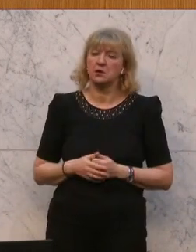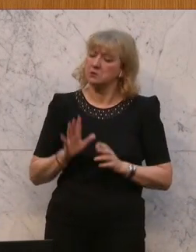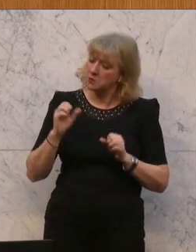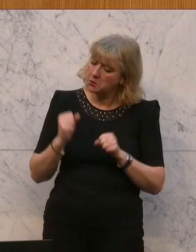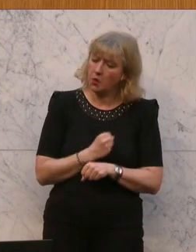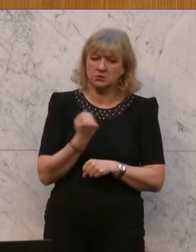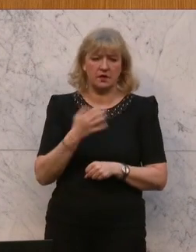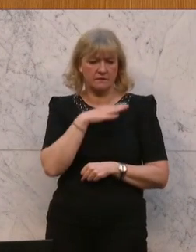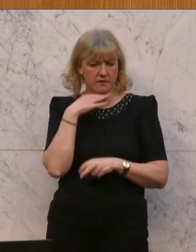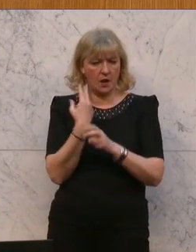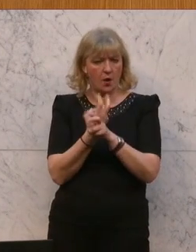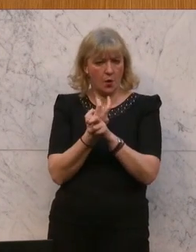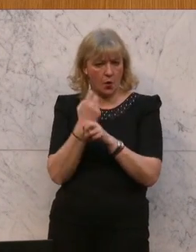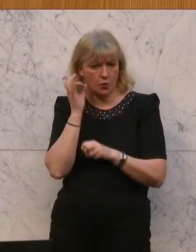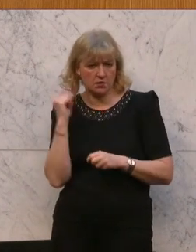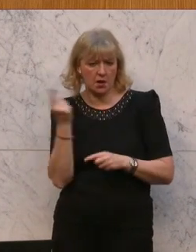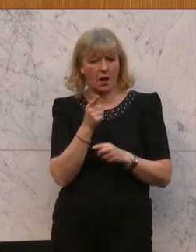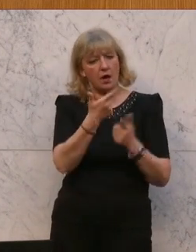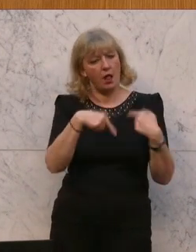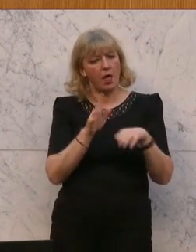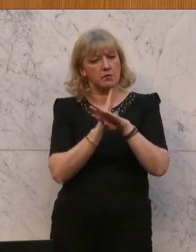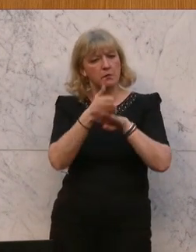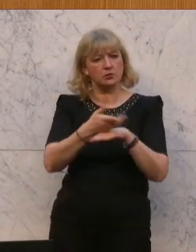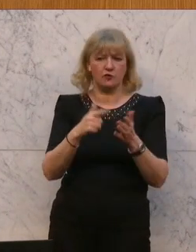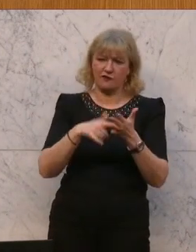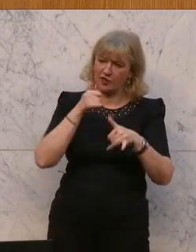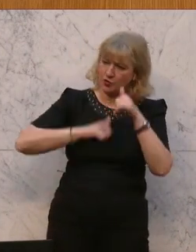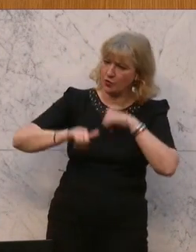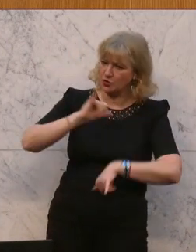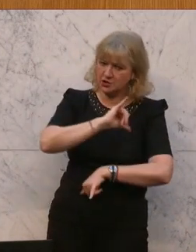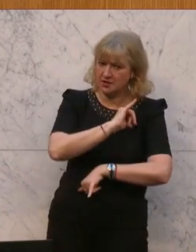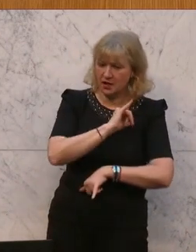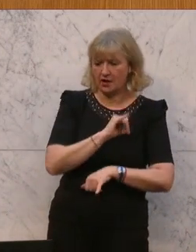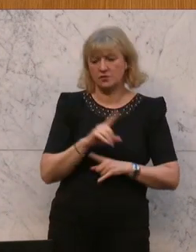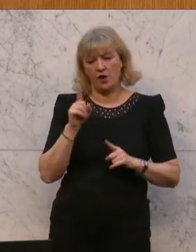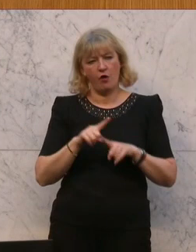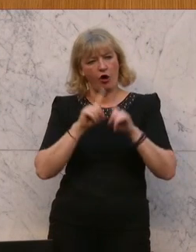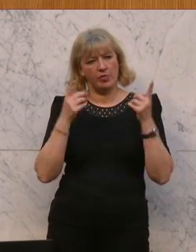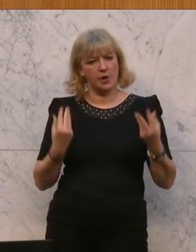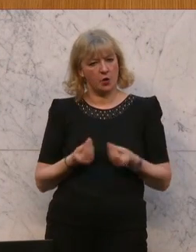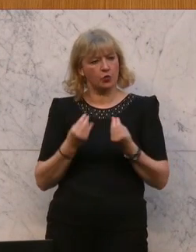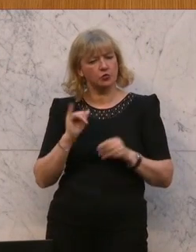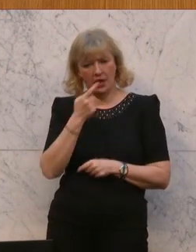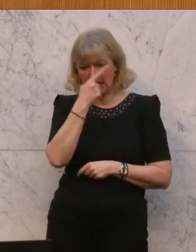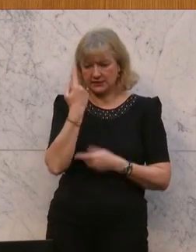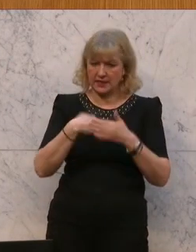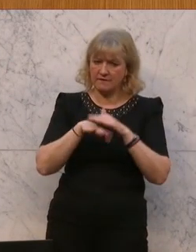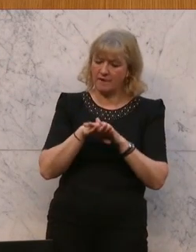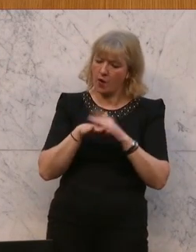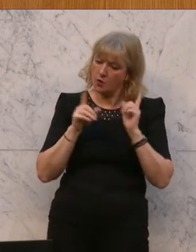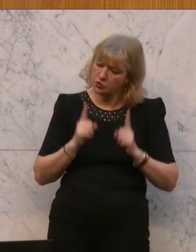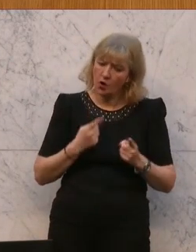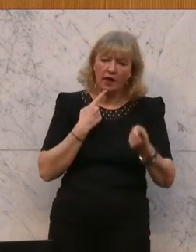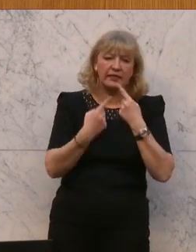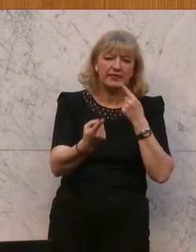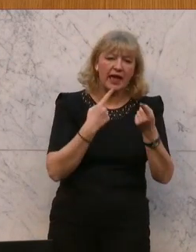besuchen viele Österreicherinnen und Österreicher diese Länder. Also aus touristischem Interesse ist es dabei aus vielen anderen Gründen. Es ist sinnvoll, den Dialog mit diesen